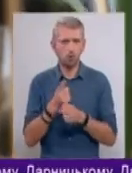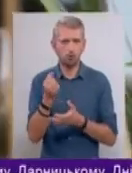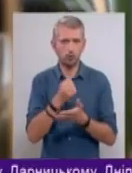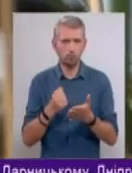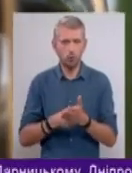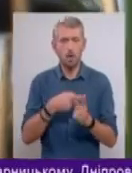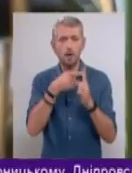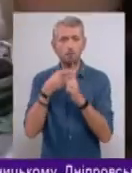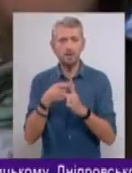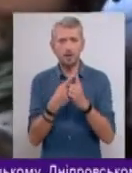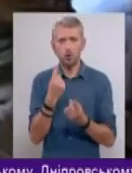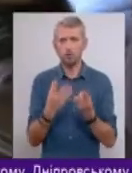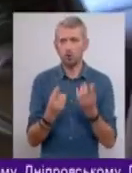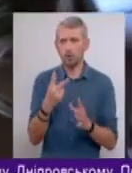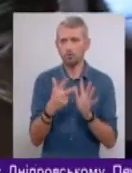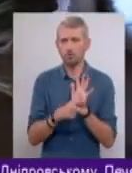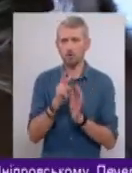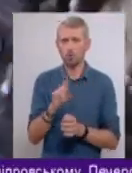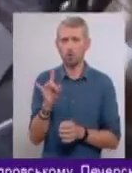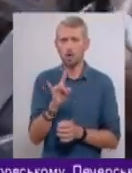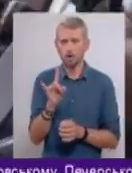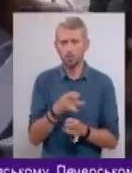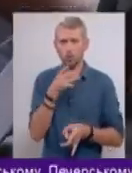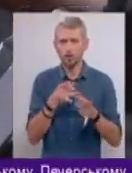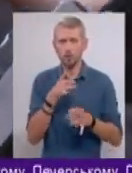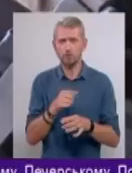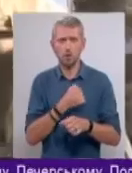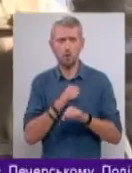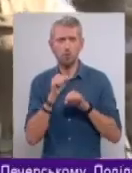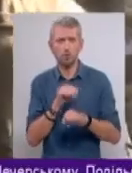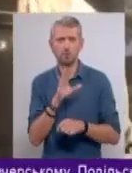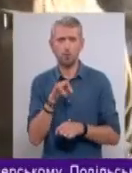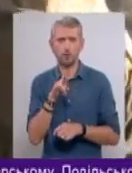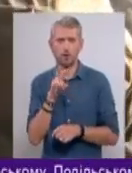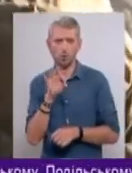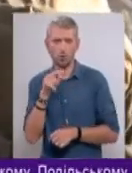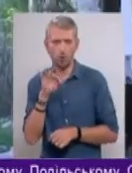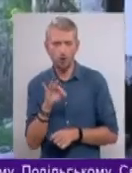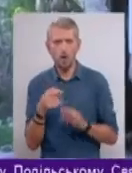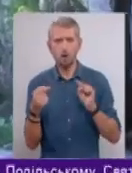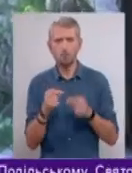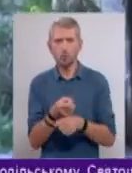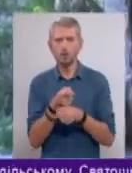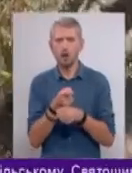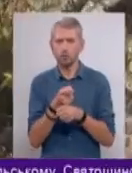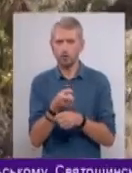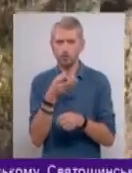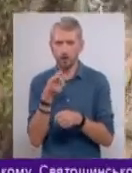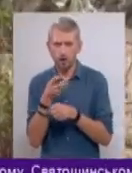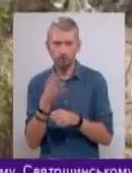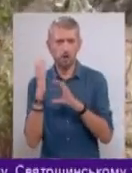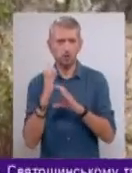зброєю. Процільно мінометами 82-го калібру обстрілювали оборонців водяного. Протитанковими керованими ракетами та